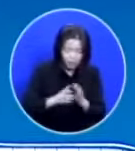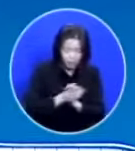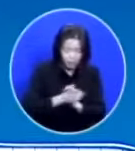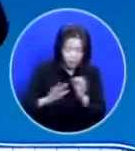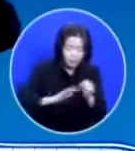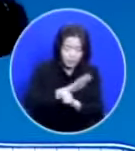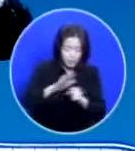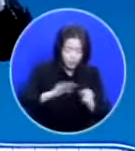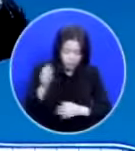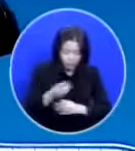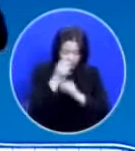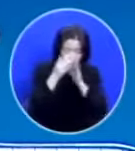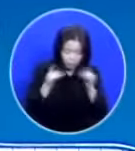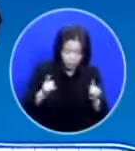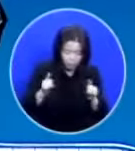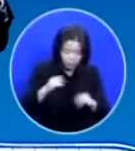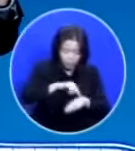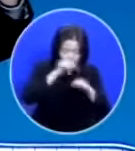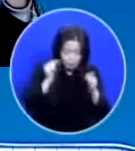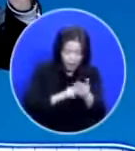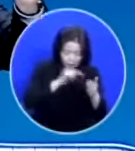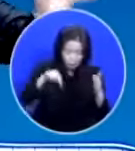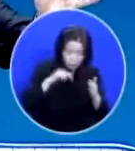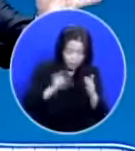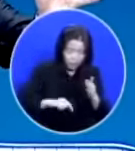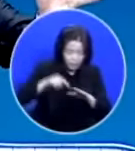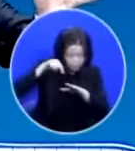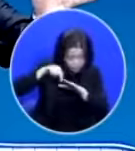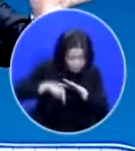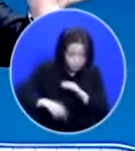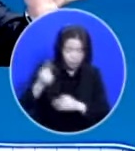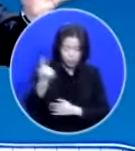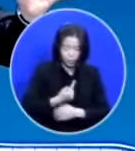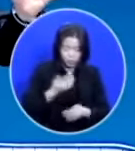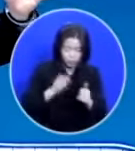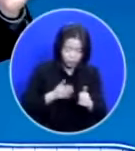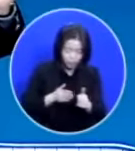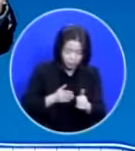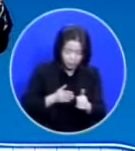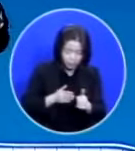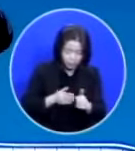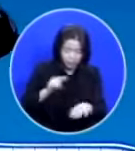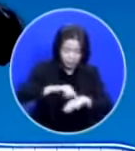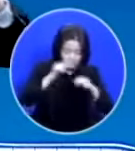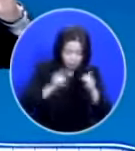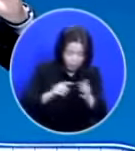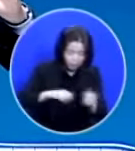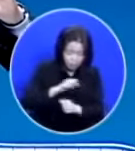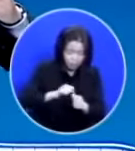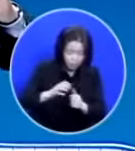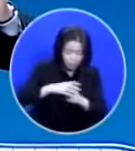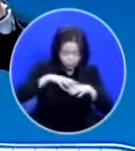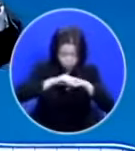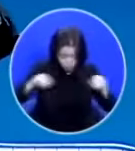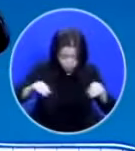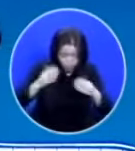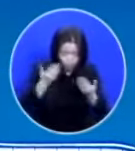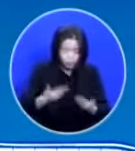사랑하는 성도들의 심령 가운데 깊이 임하소서 마음에 묶인 것 풀어주시고